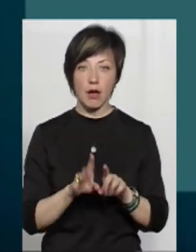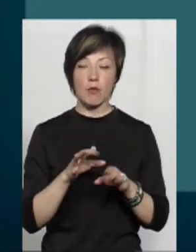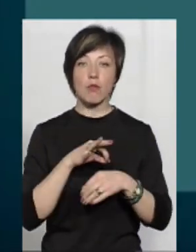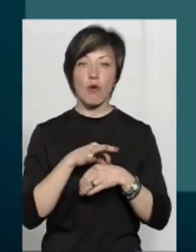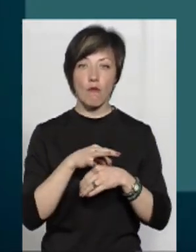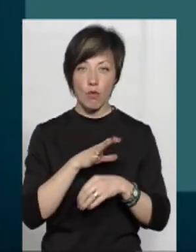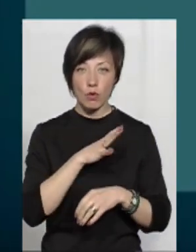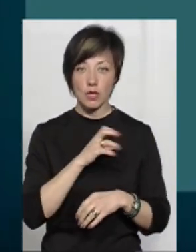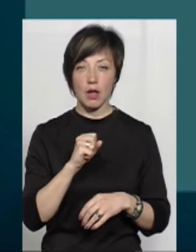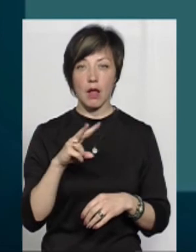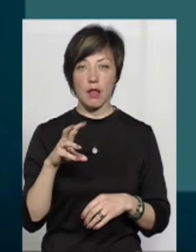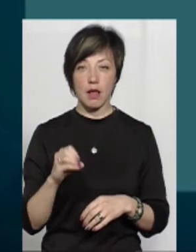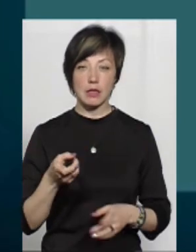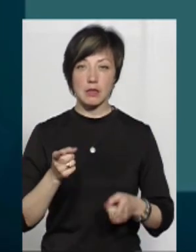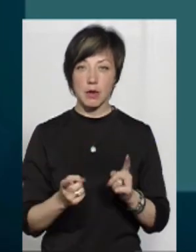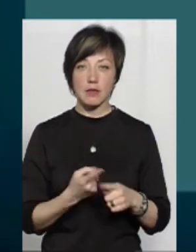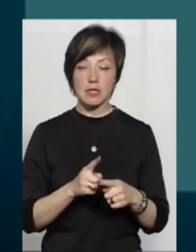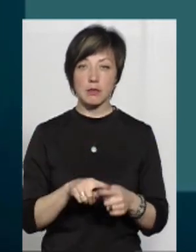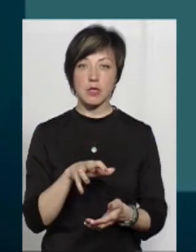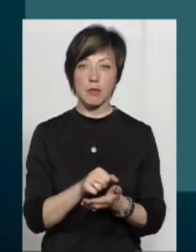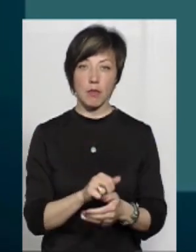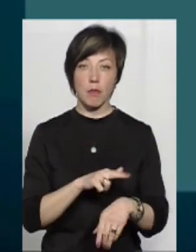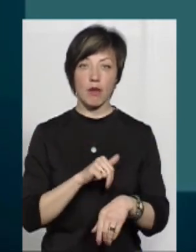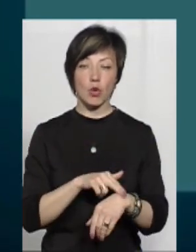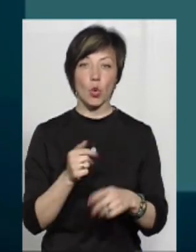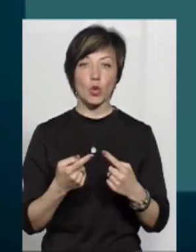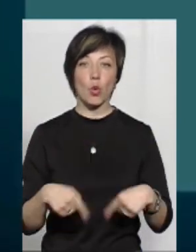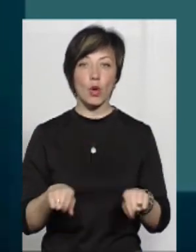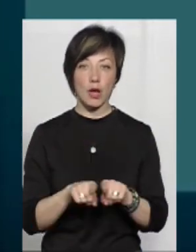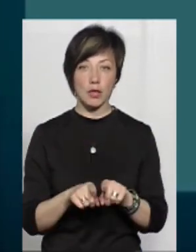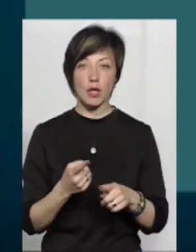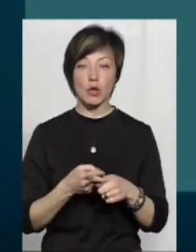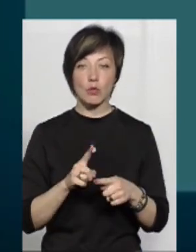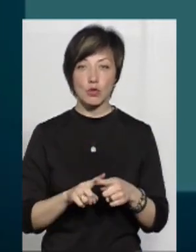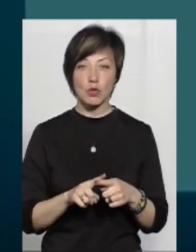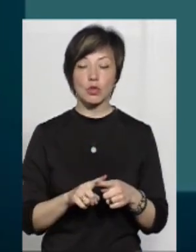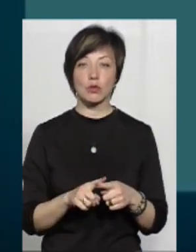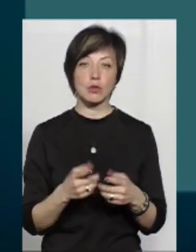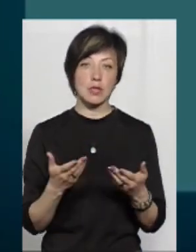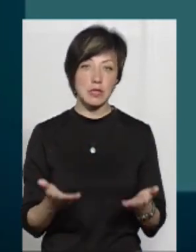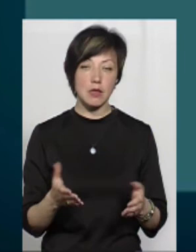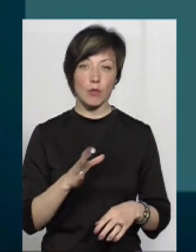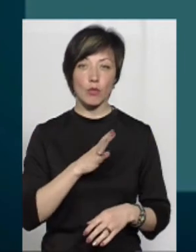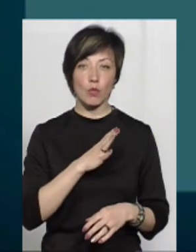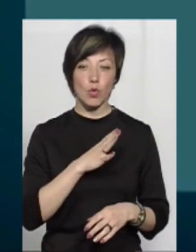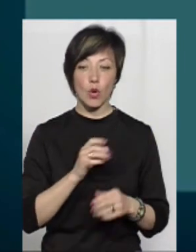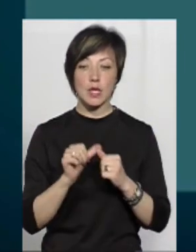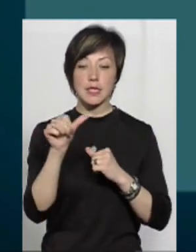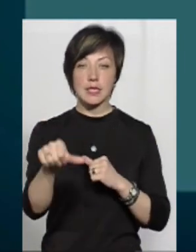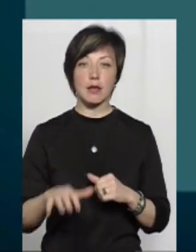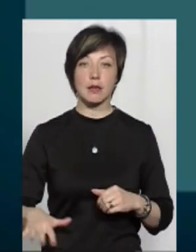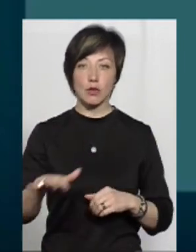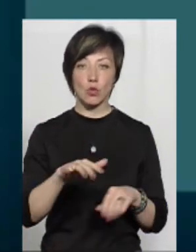проводили, але насправді цим займаються правоохоронні органи. Тому що це було і за територією